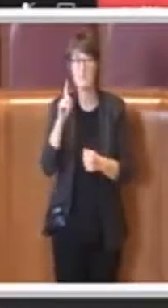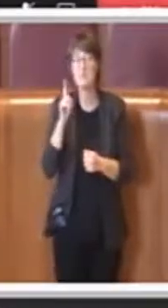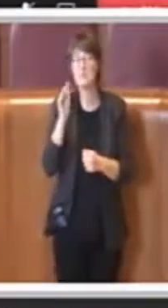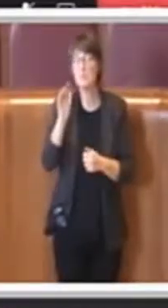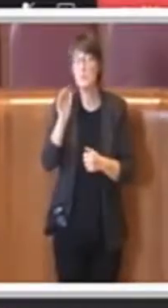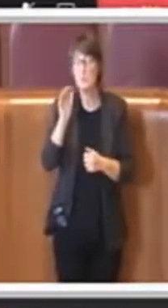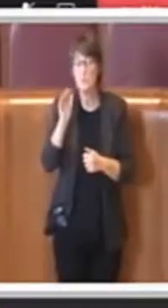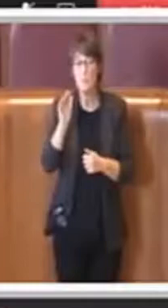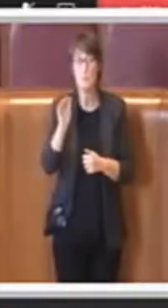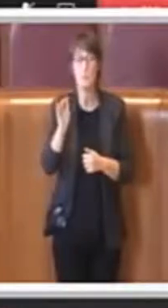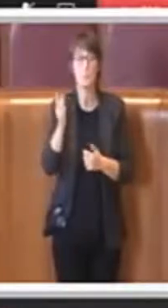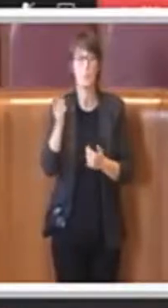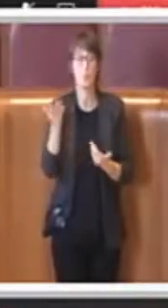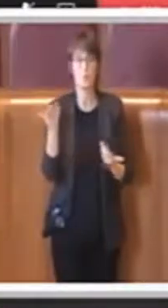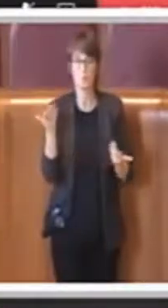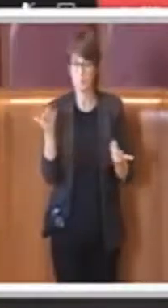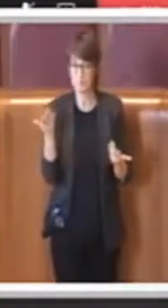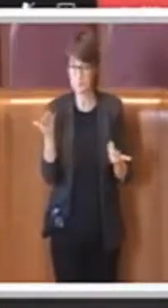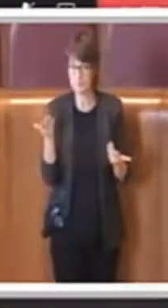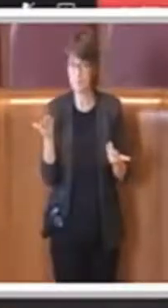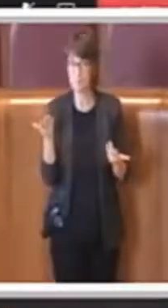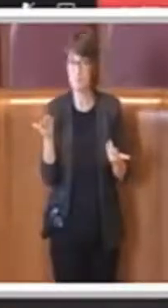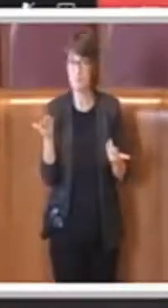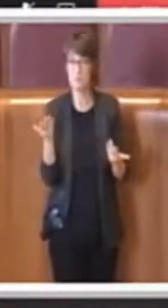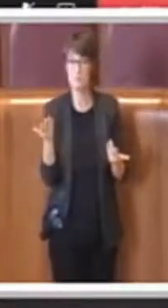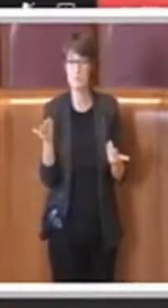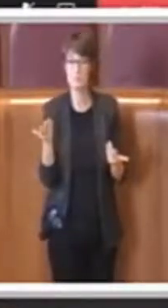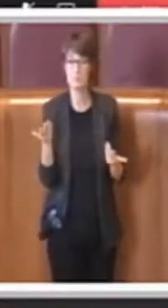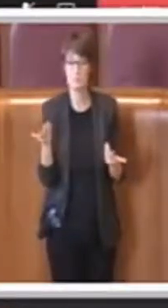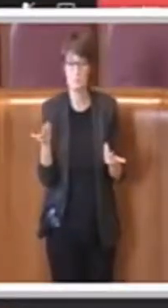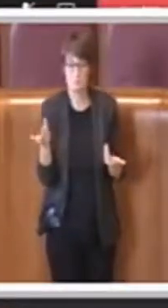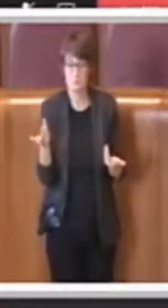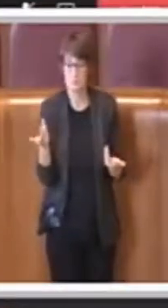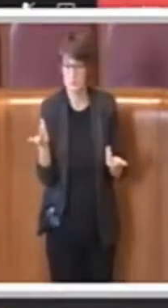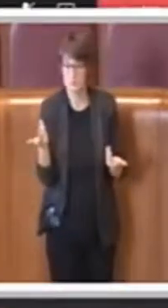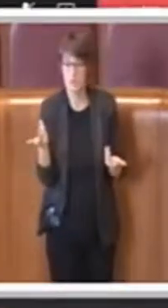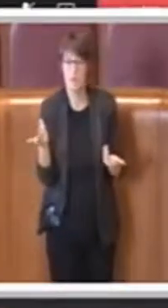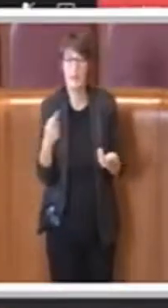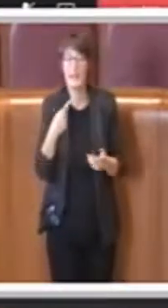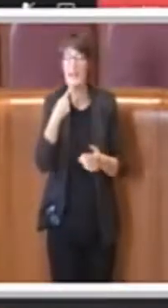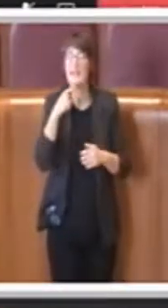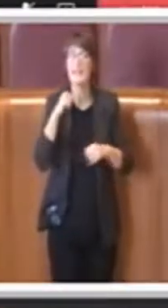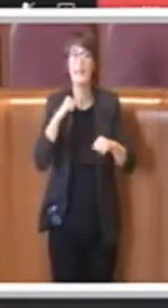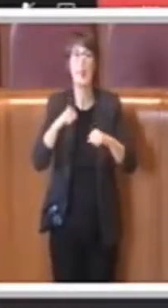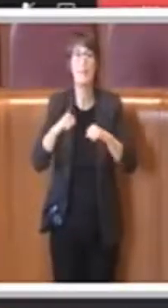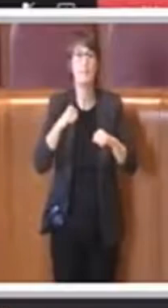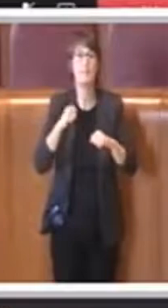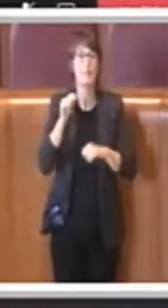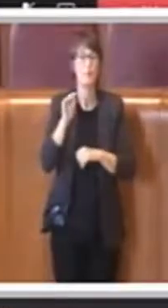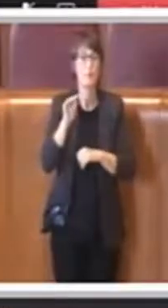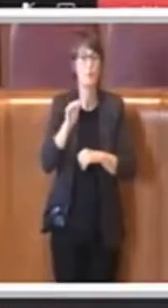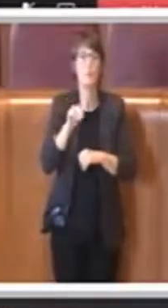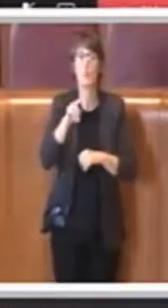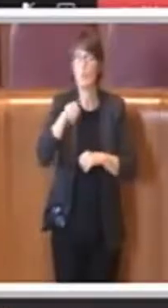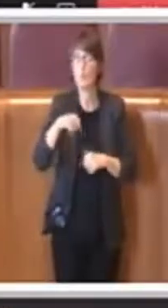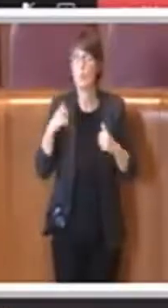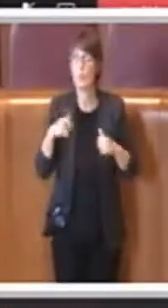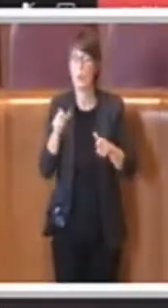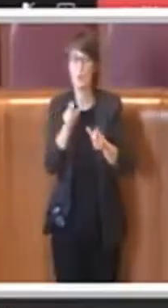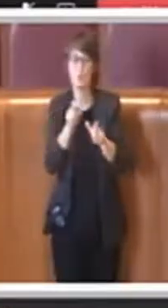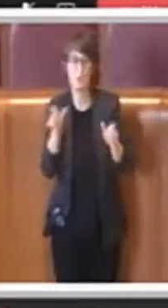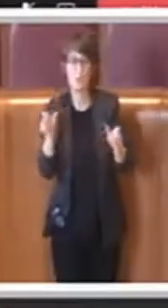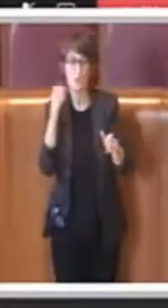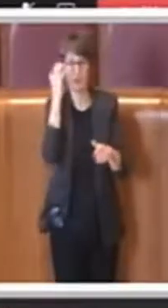utilizzare sia come amministratori ma anche la cittadinanza utilizzare